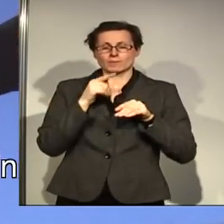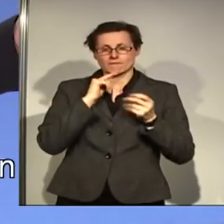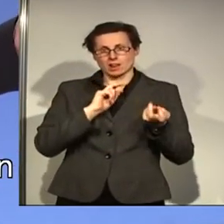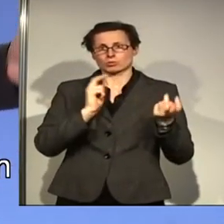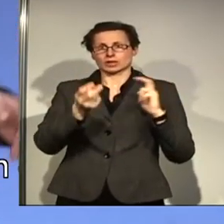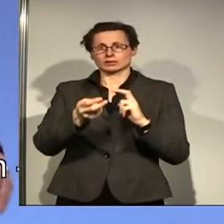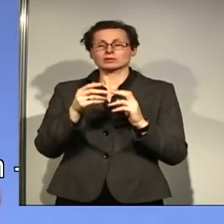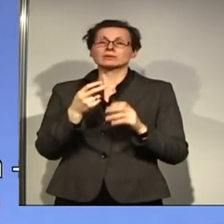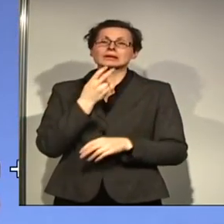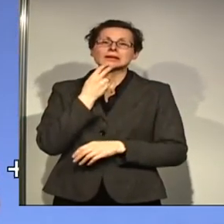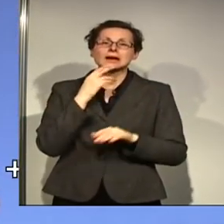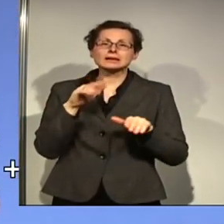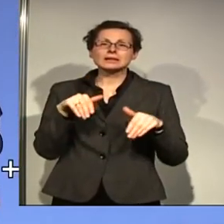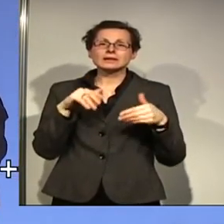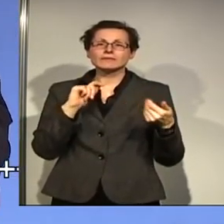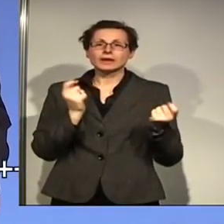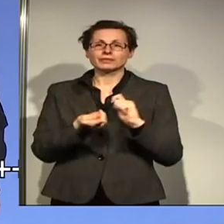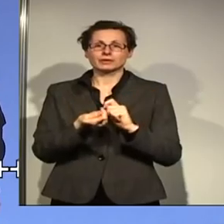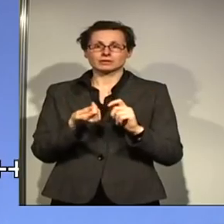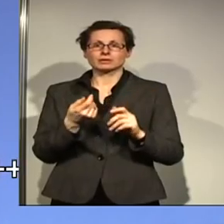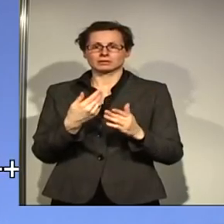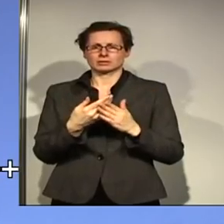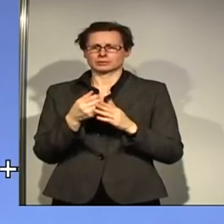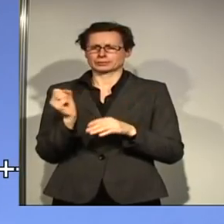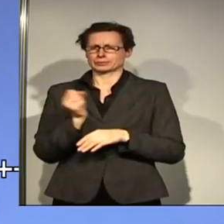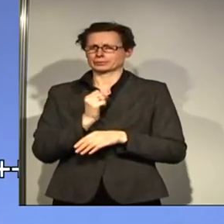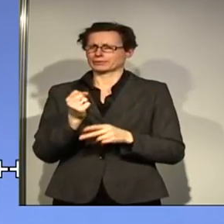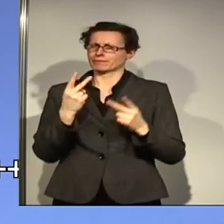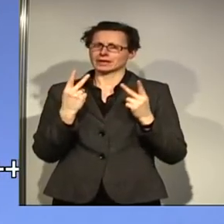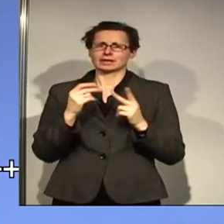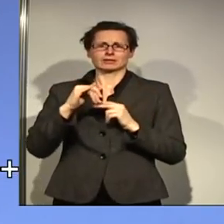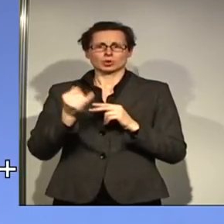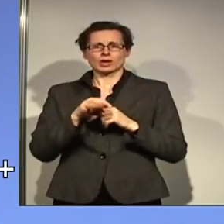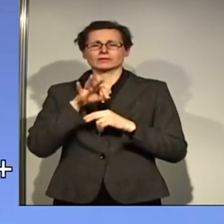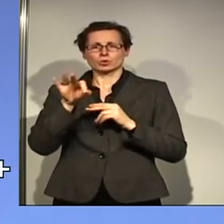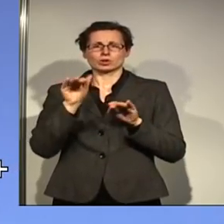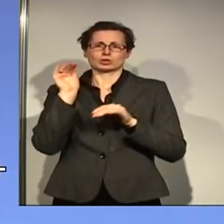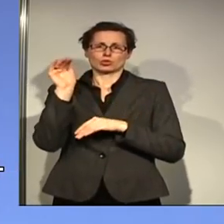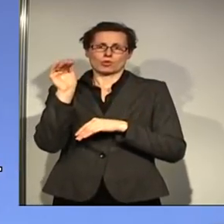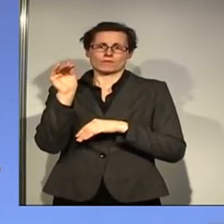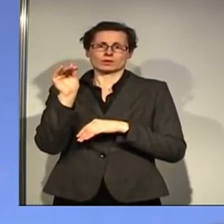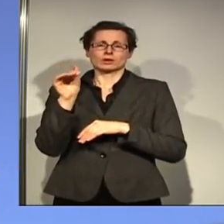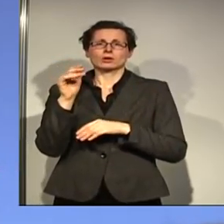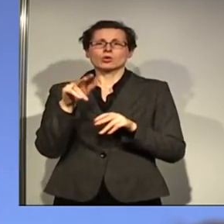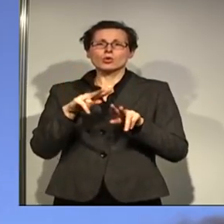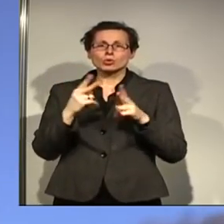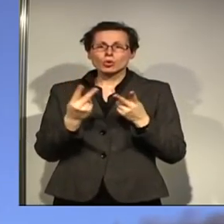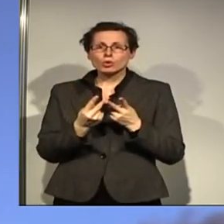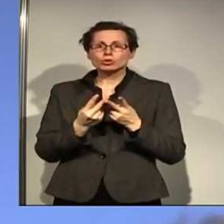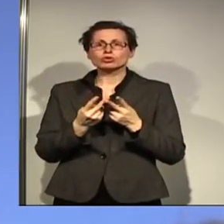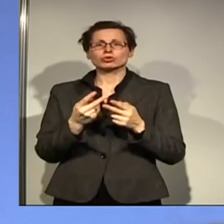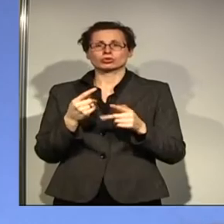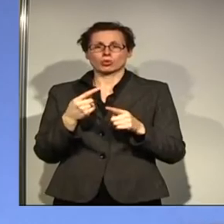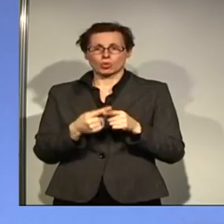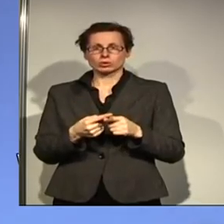Energiewende haben wir ein Projekt übernommen von fundamentaler Bedeutung für die Gesellschaft. Ökologisch sowieso, aber eben